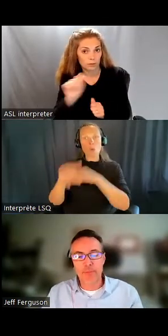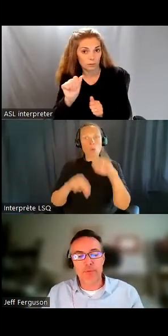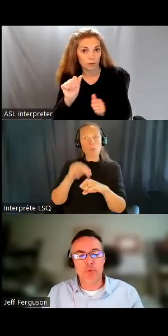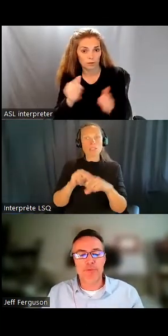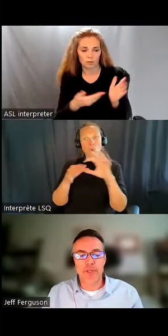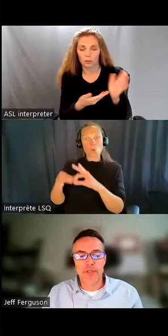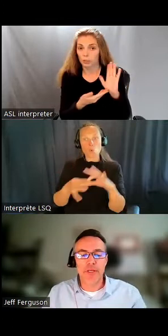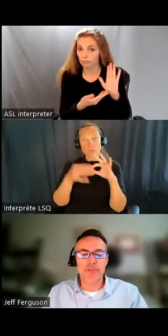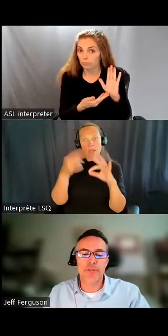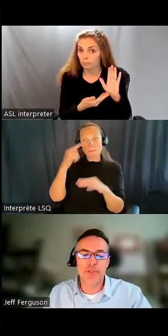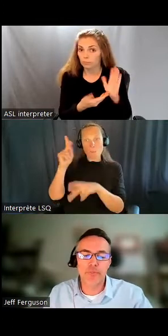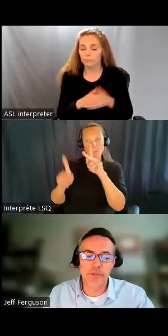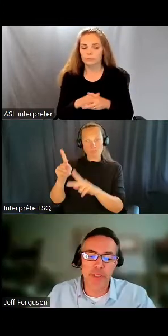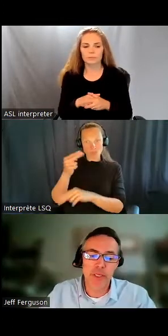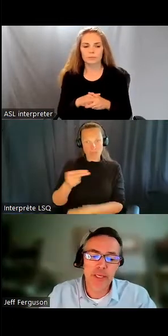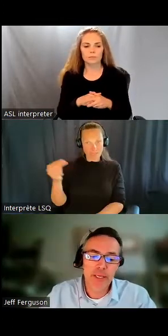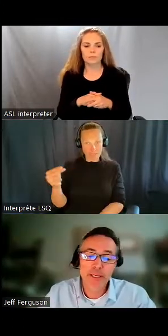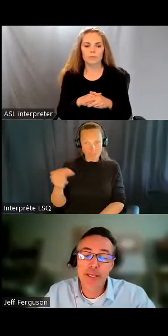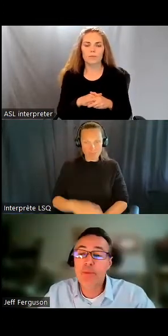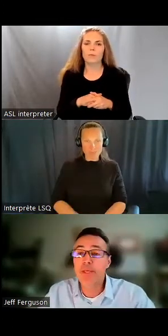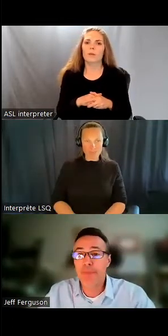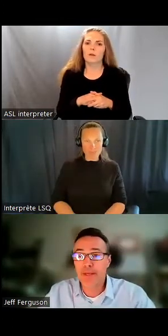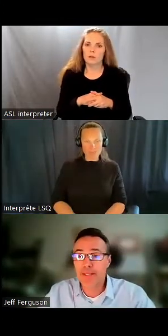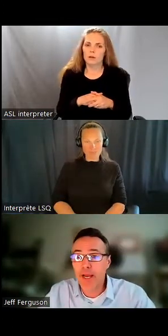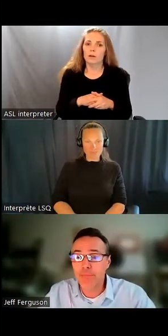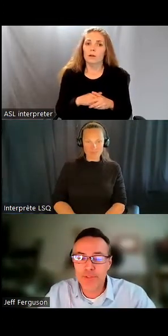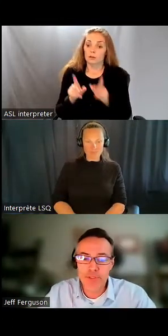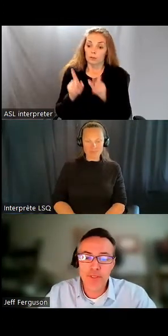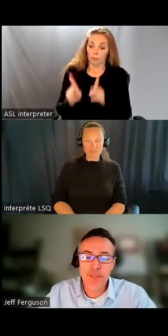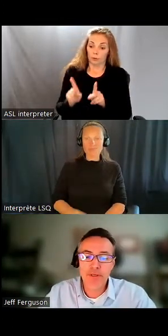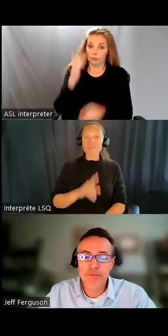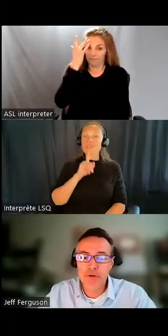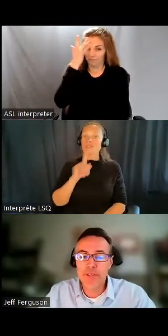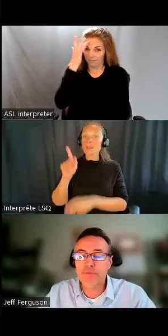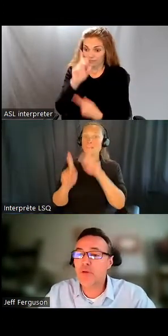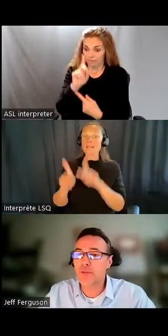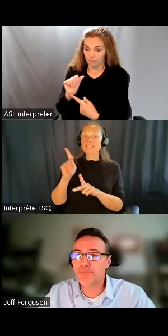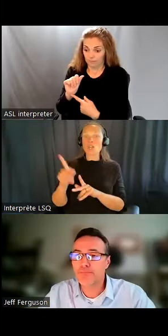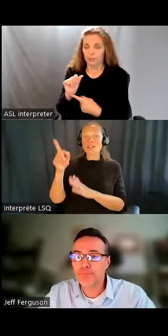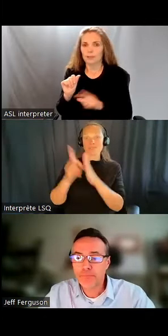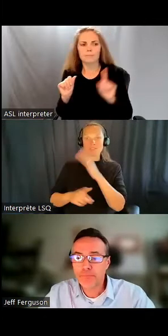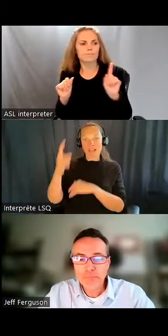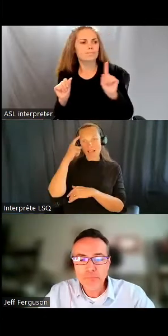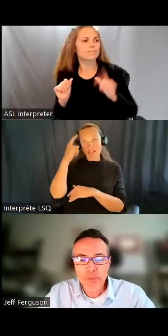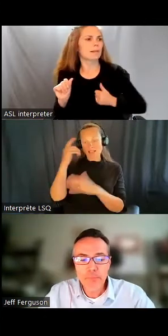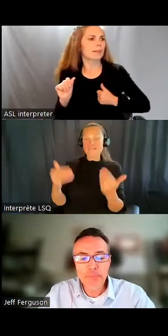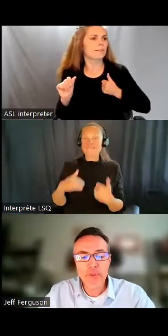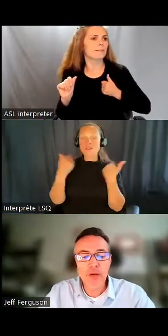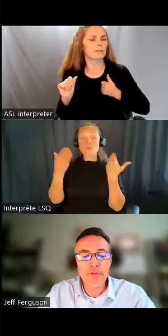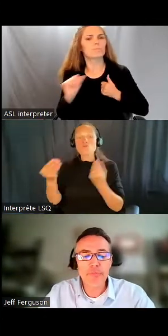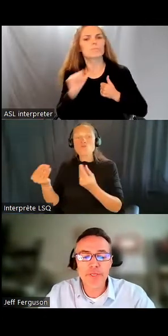Trouver un endroit où vivre pour les personnes ayant une déficience intellectuelle peut être parfois très difficile.